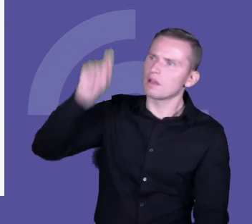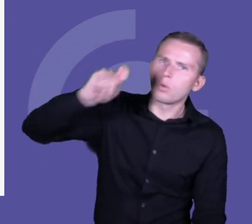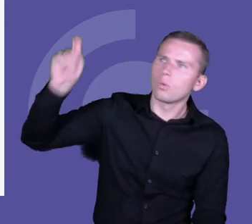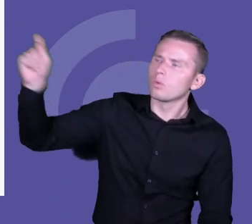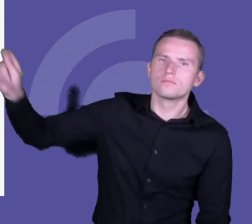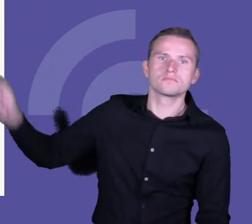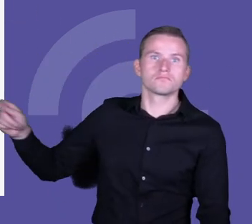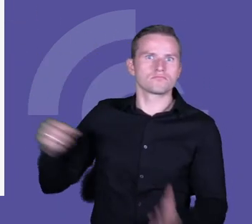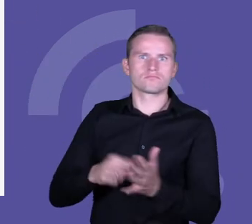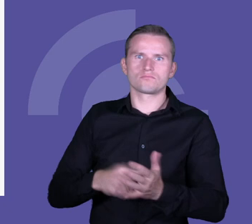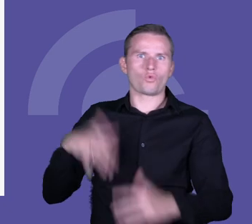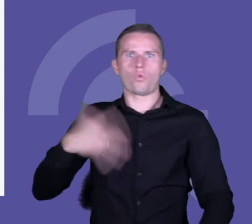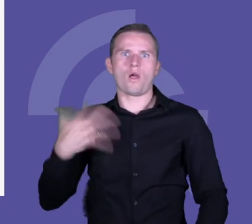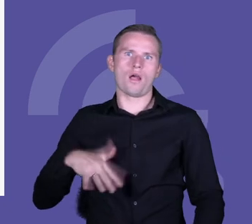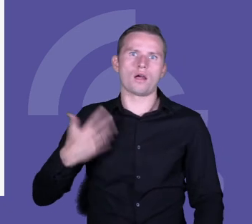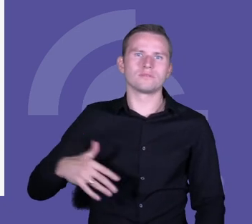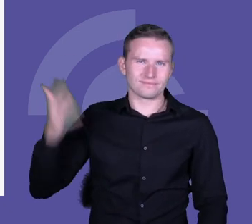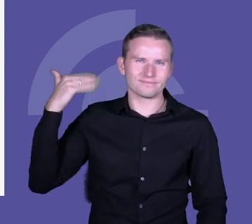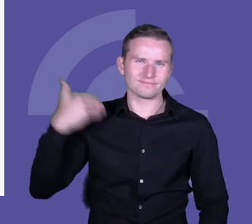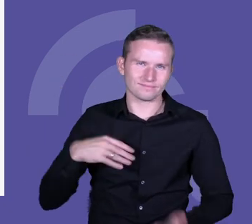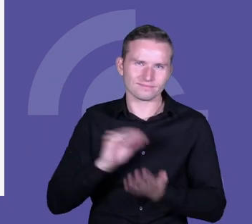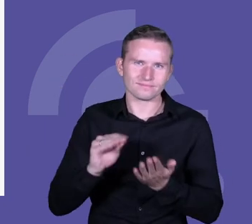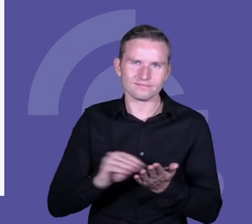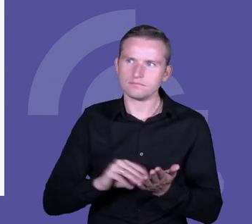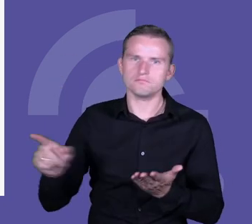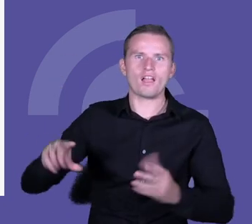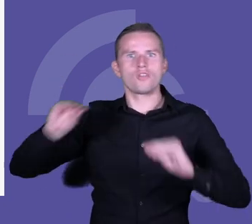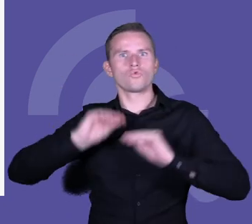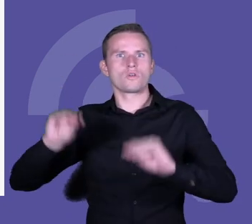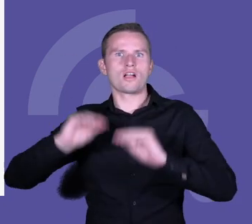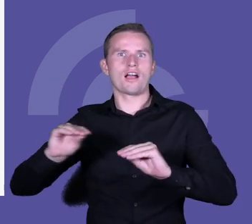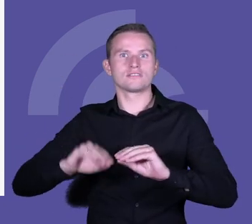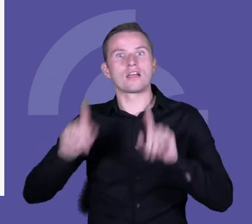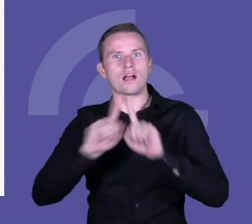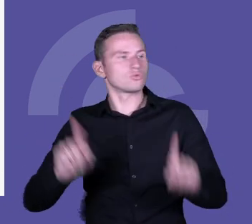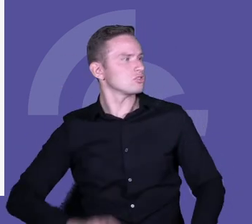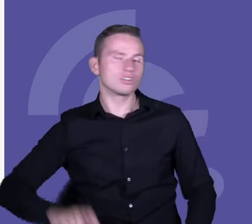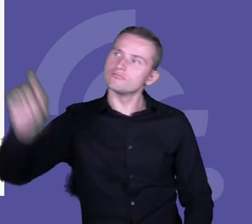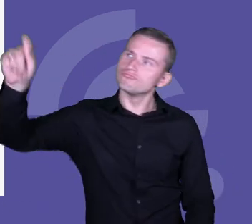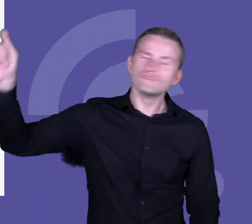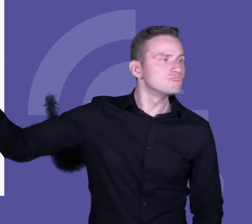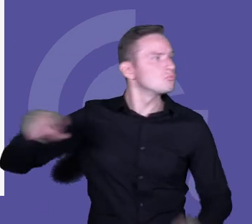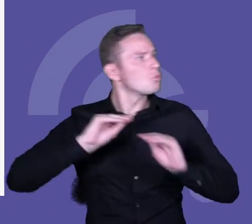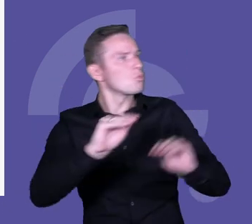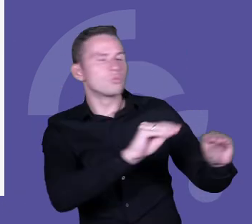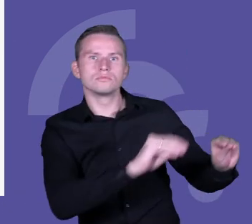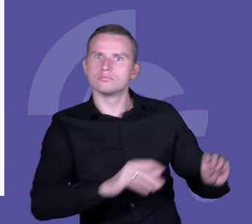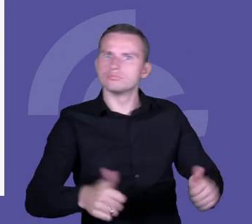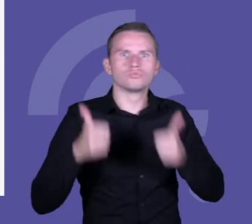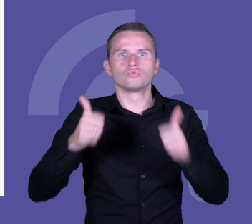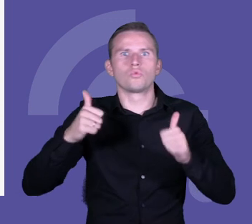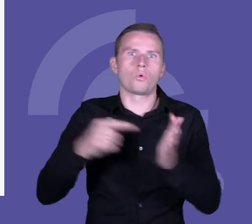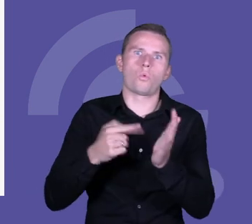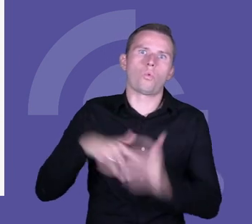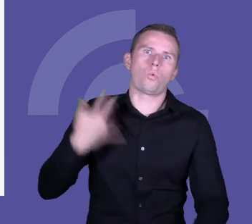że to tak jakby nam tą edukację, powiedzmy, odświeży, zmieni, obróci do góry nogami i tak dalej. Natomiast ja myślę, że to jest temat,